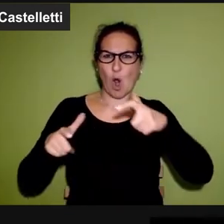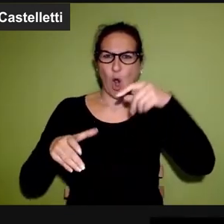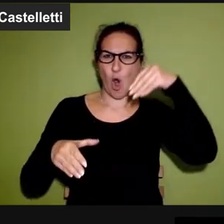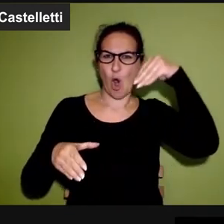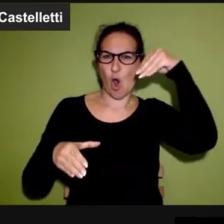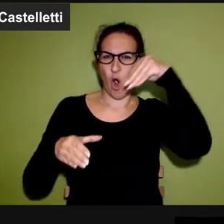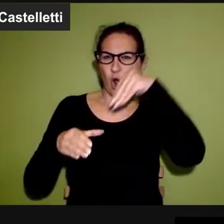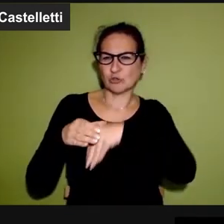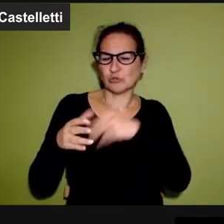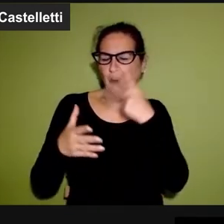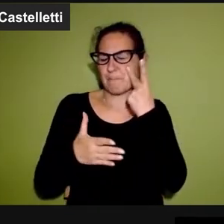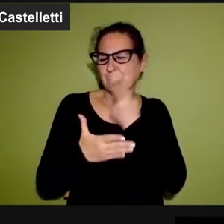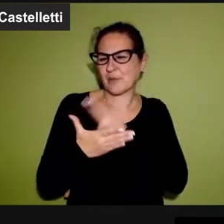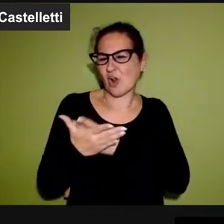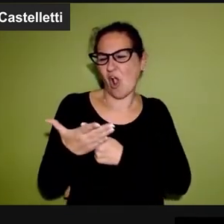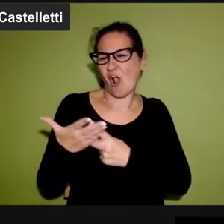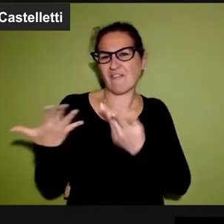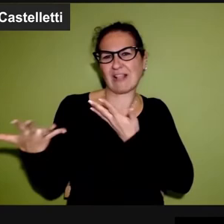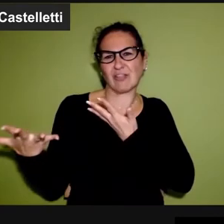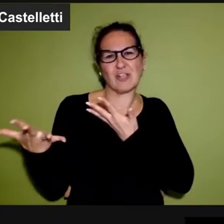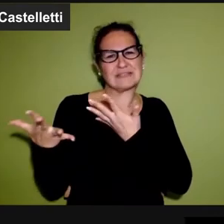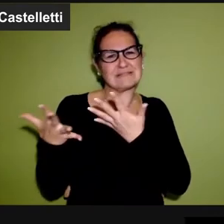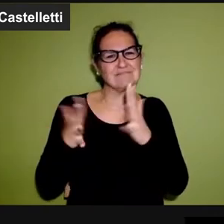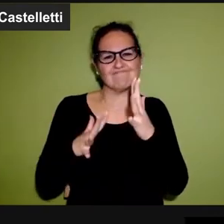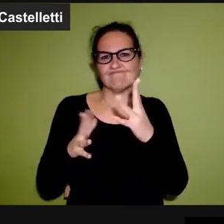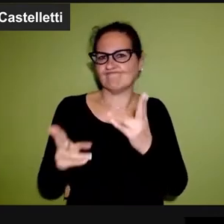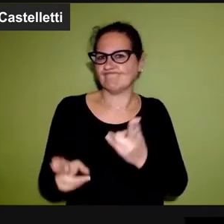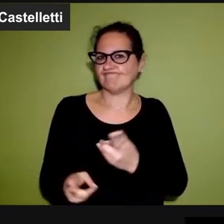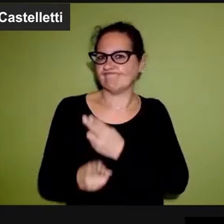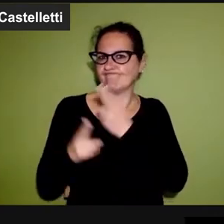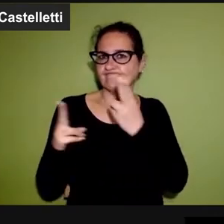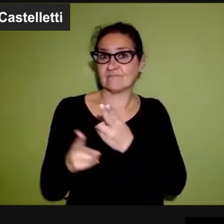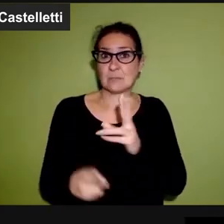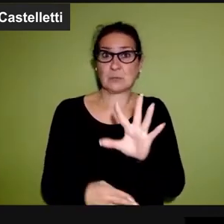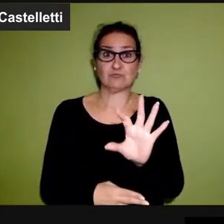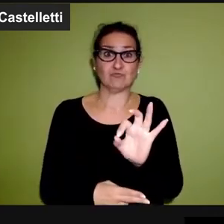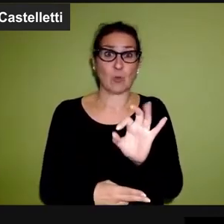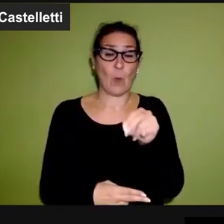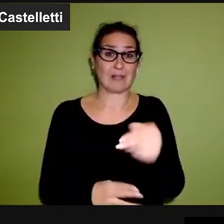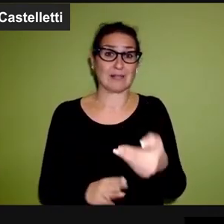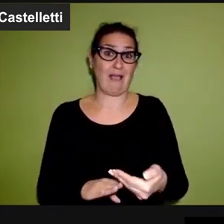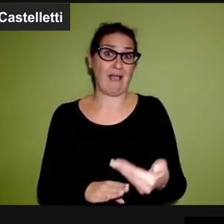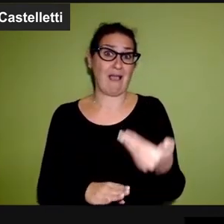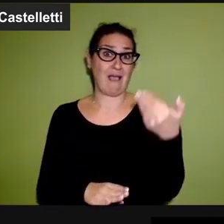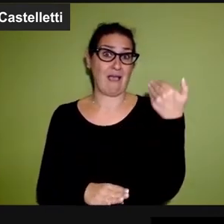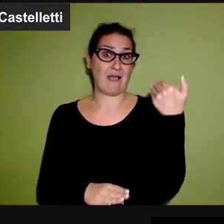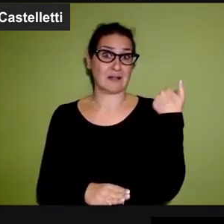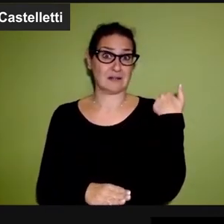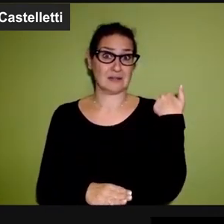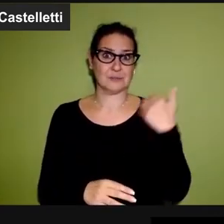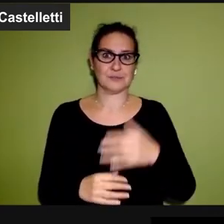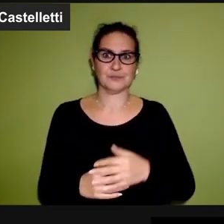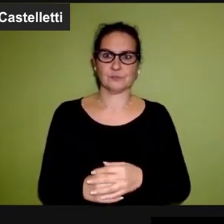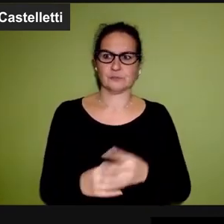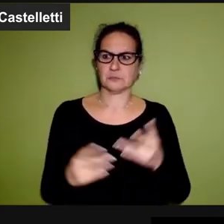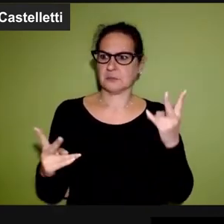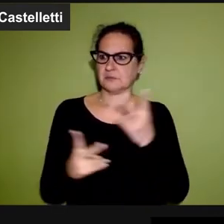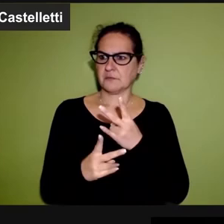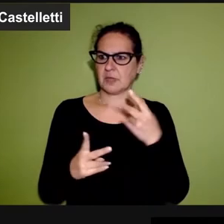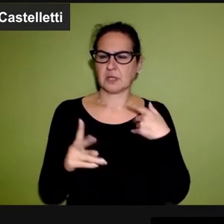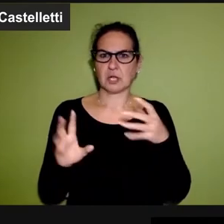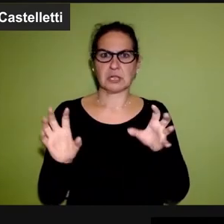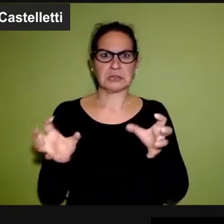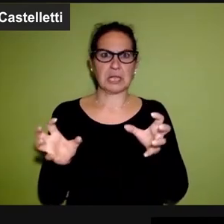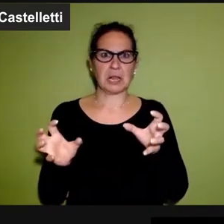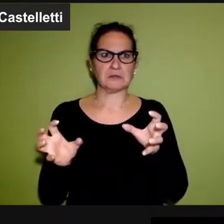bambino in un caso che si tentò di salvare in tutti i modi e non ci si riuscì. E ci fu una diretta